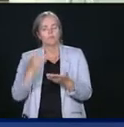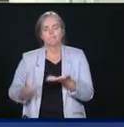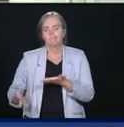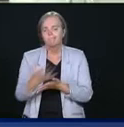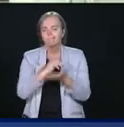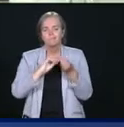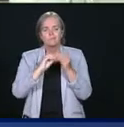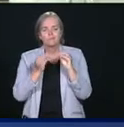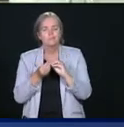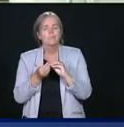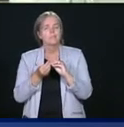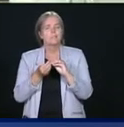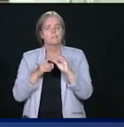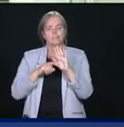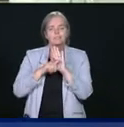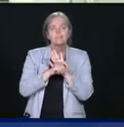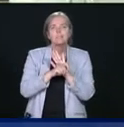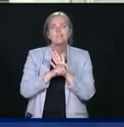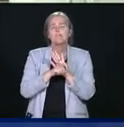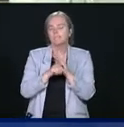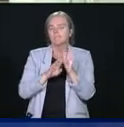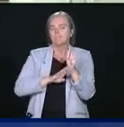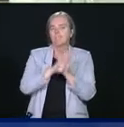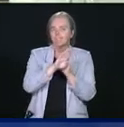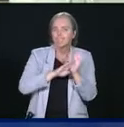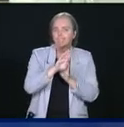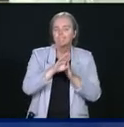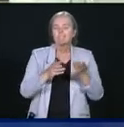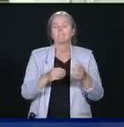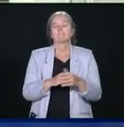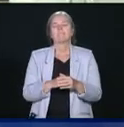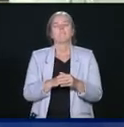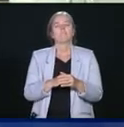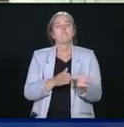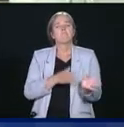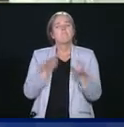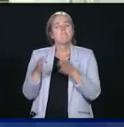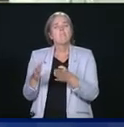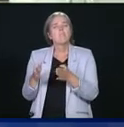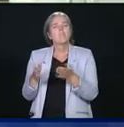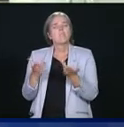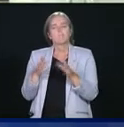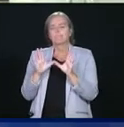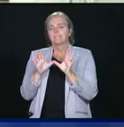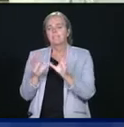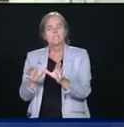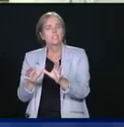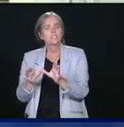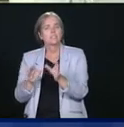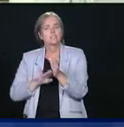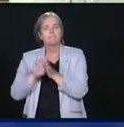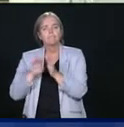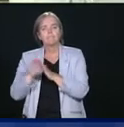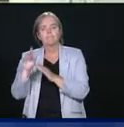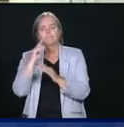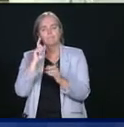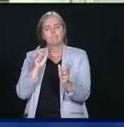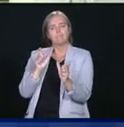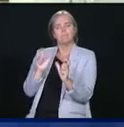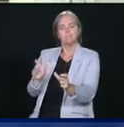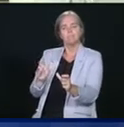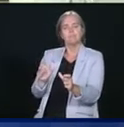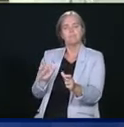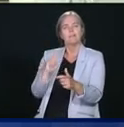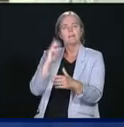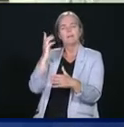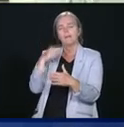investissements dans les-racisme ou les de racisme en général. Mais il y toujours plus à faire, et finalement, nous